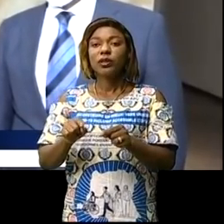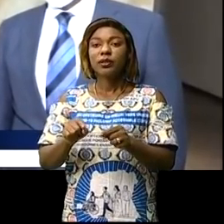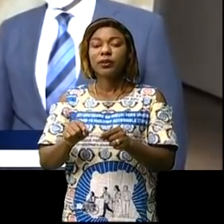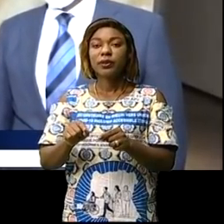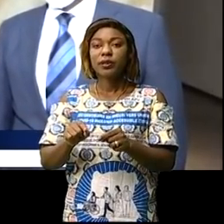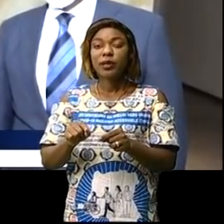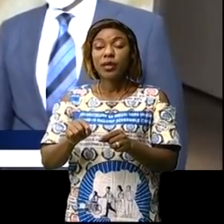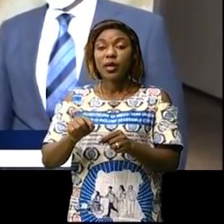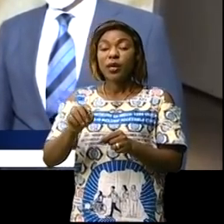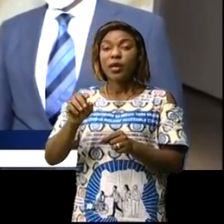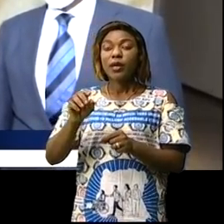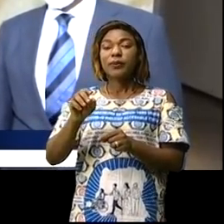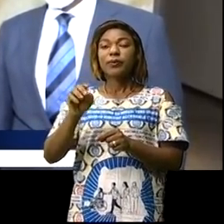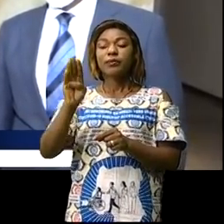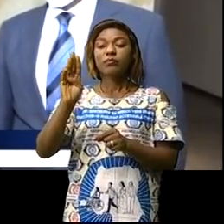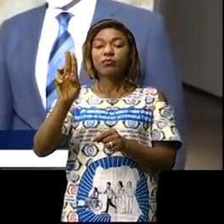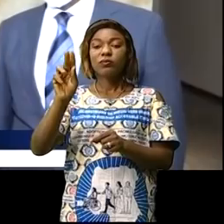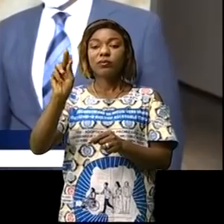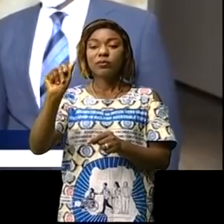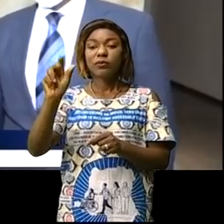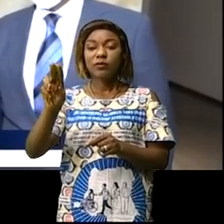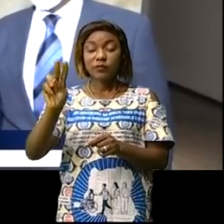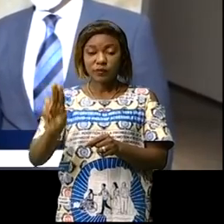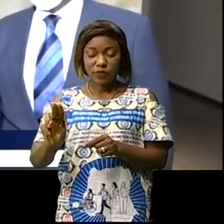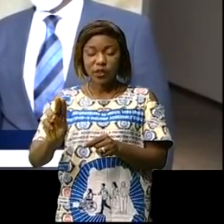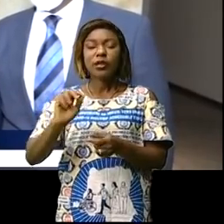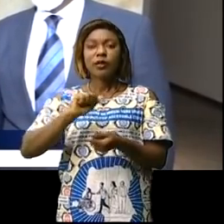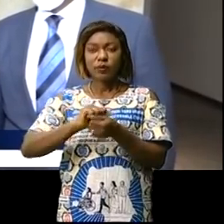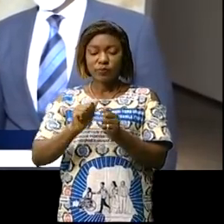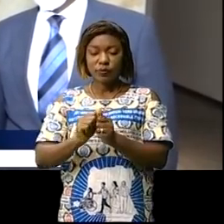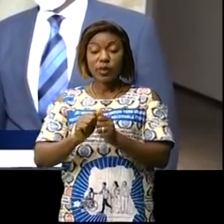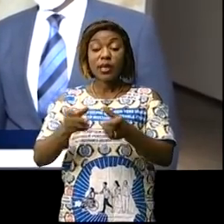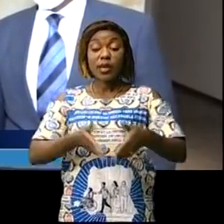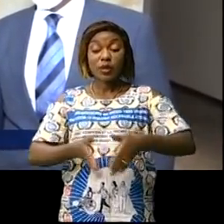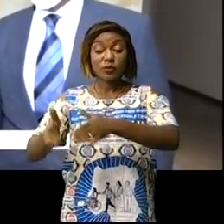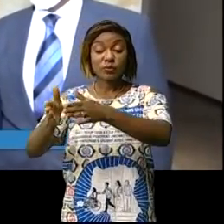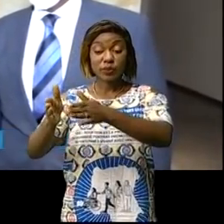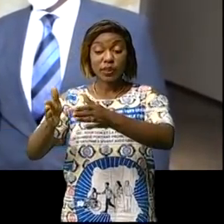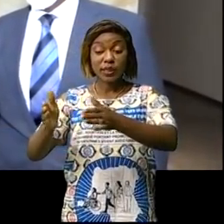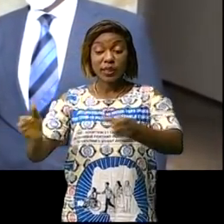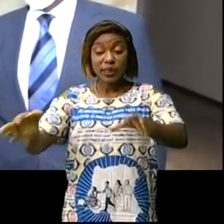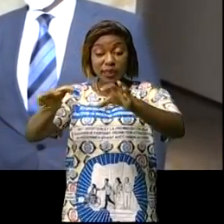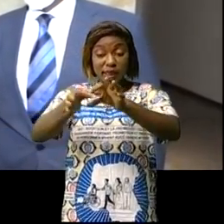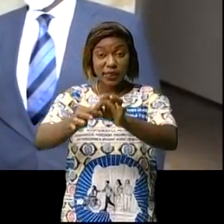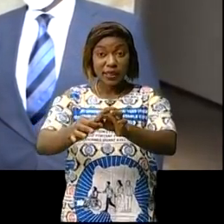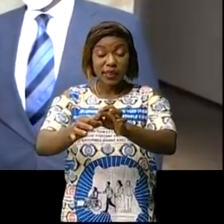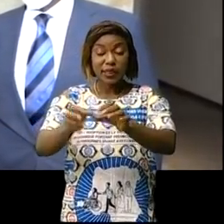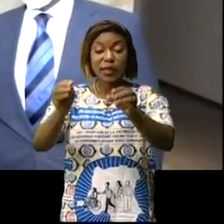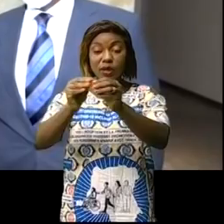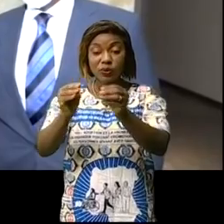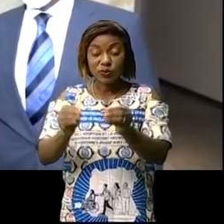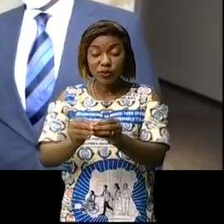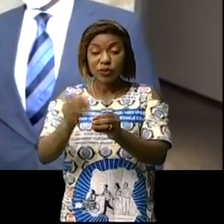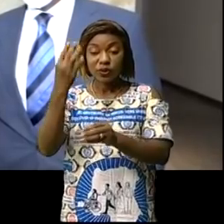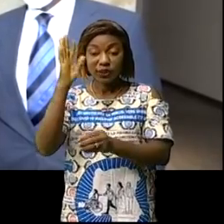qui relient Bukavu au reste de la province la route nationale numéro 5 Bukavu ouvrira